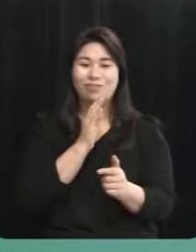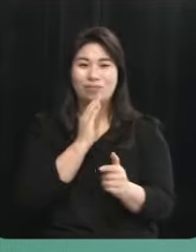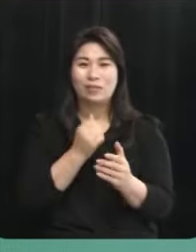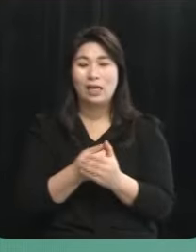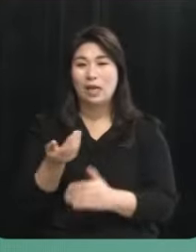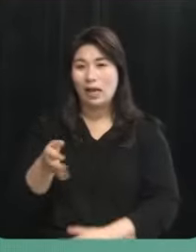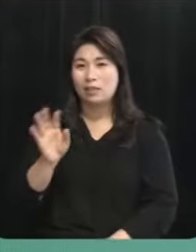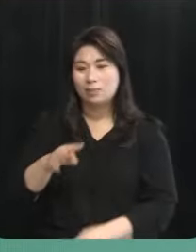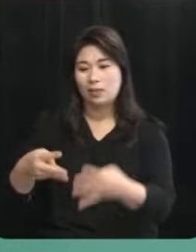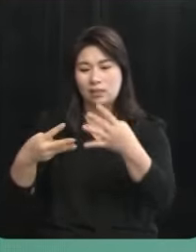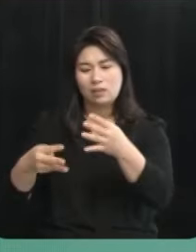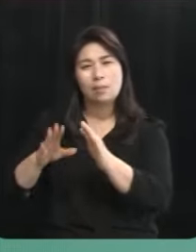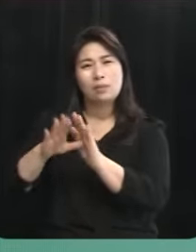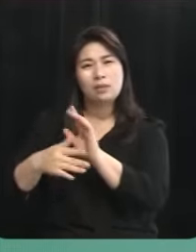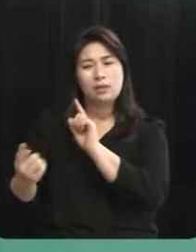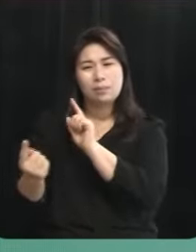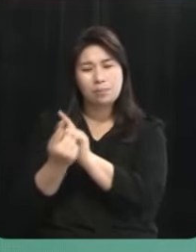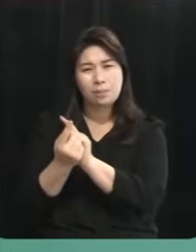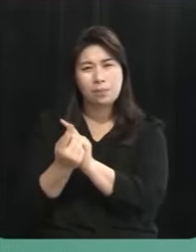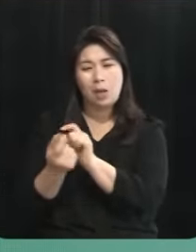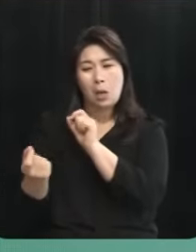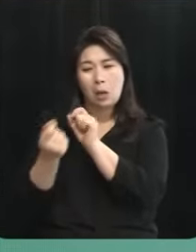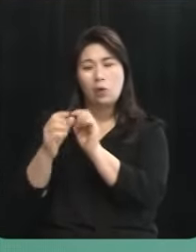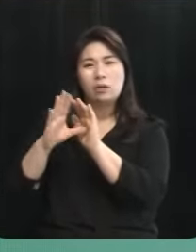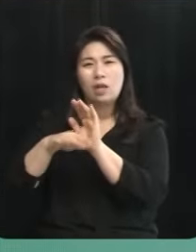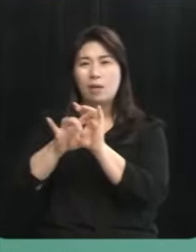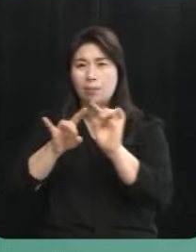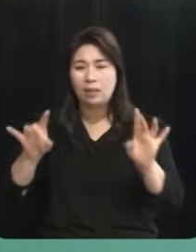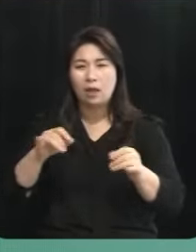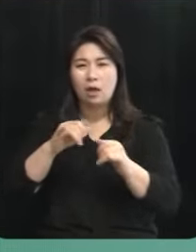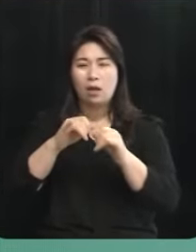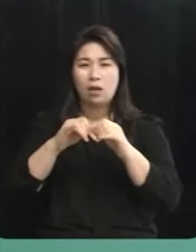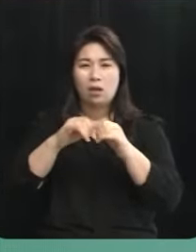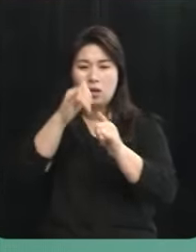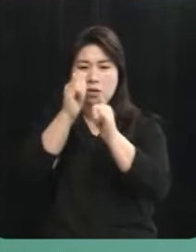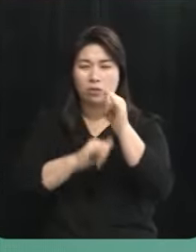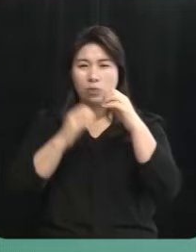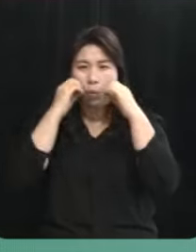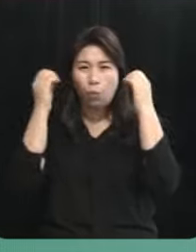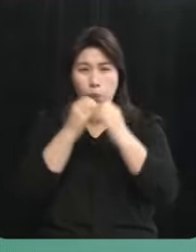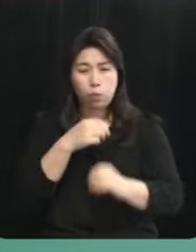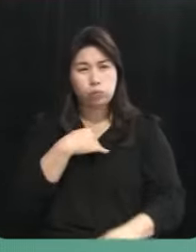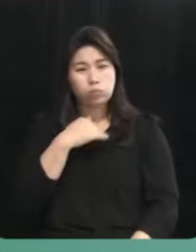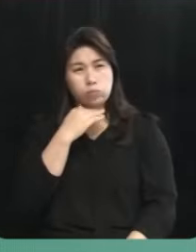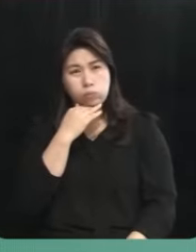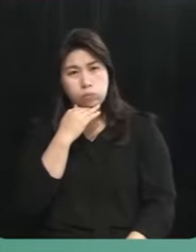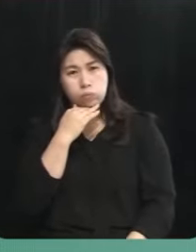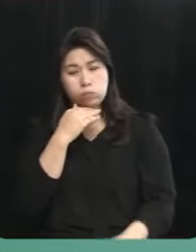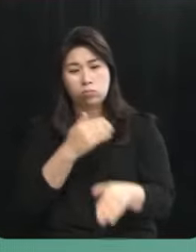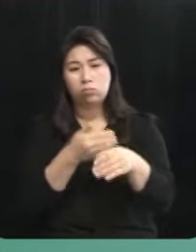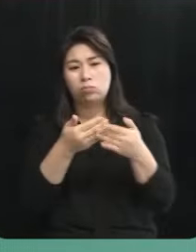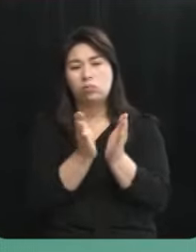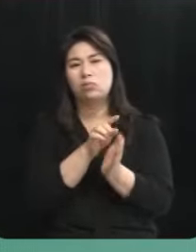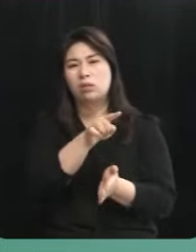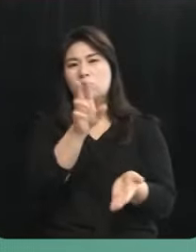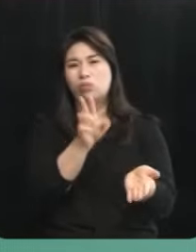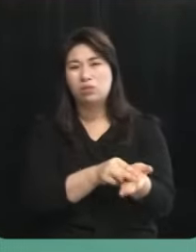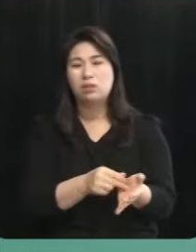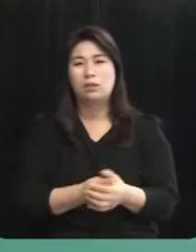4.3이 될 때마다 그 역사를 왜곡하고 있는 그 과정을 지켜보고만 있는 정당의 문제인 것입니다